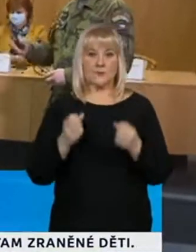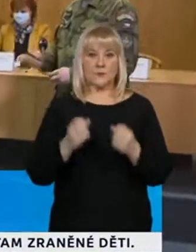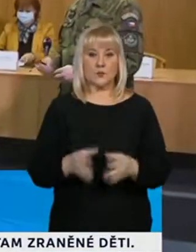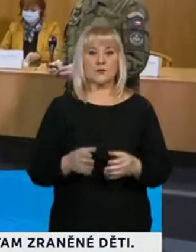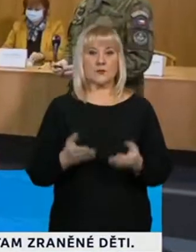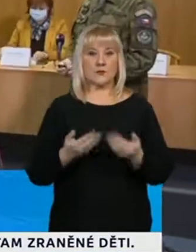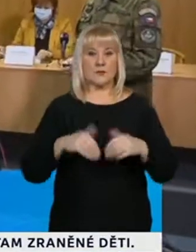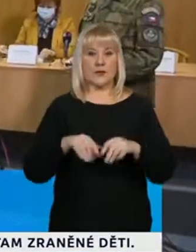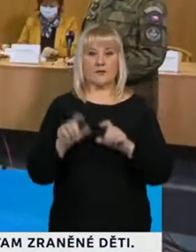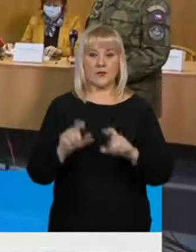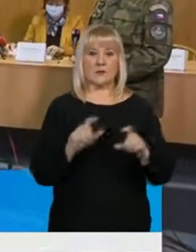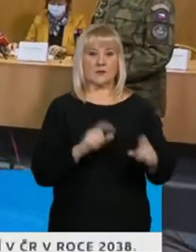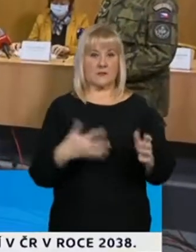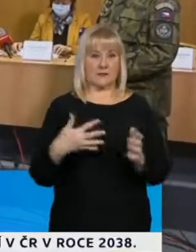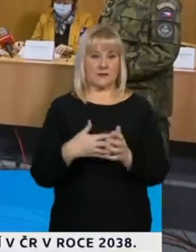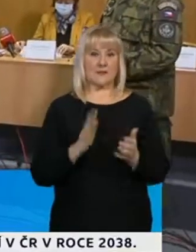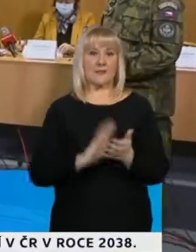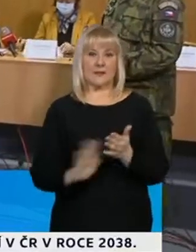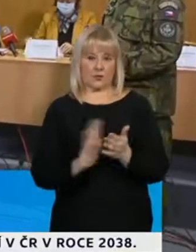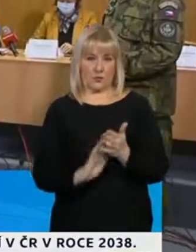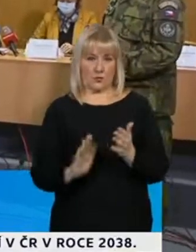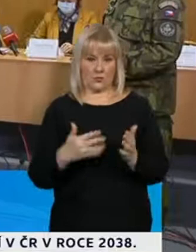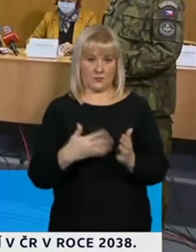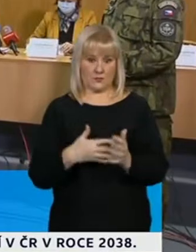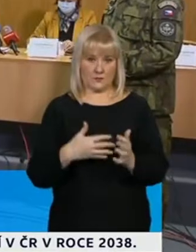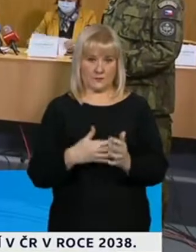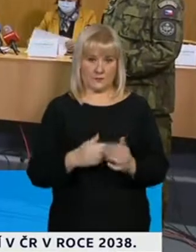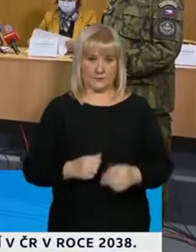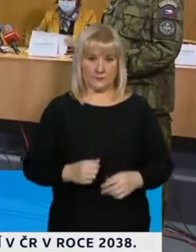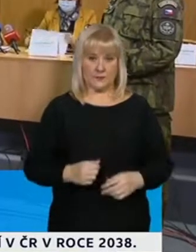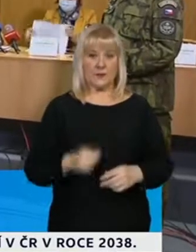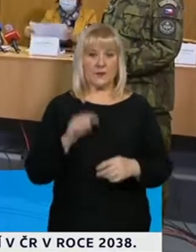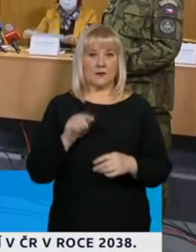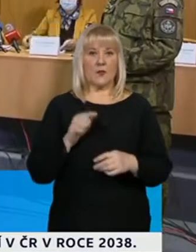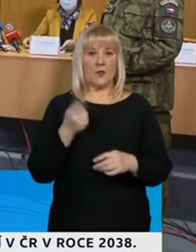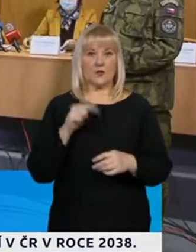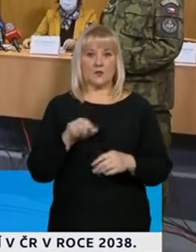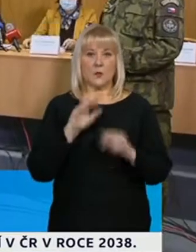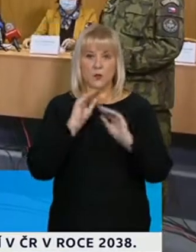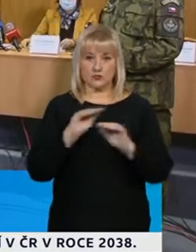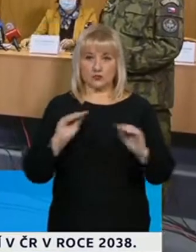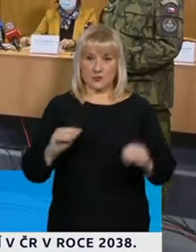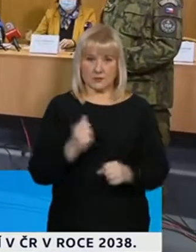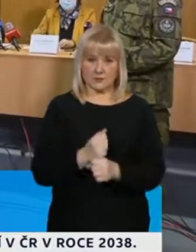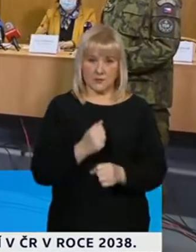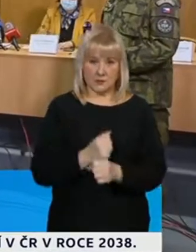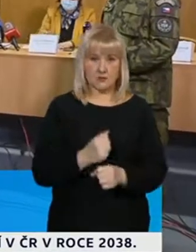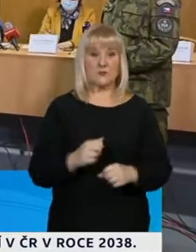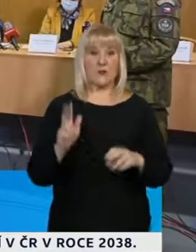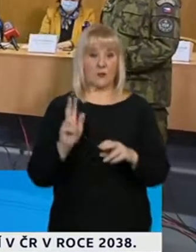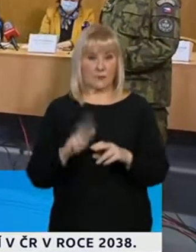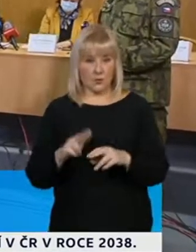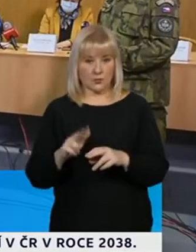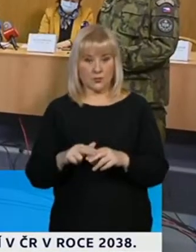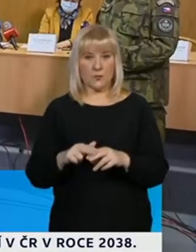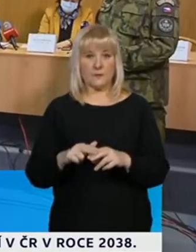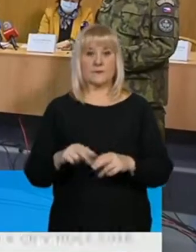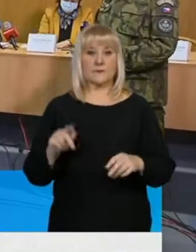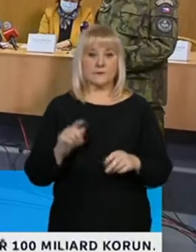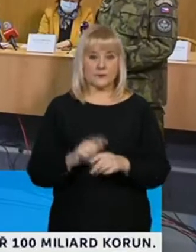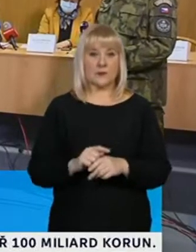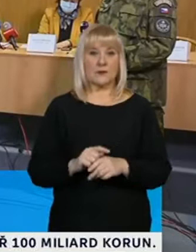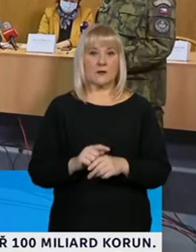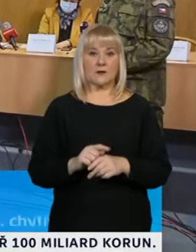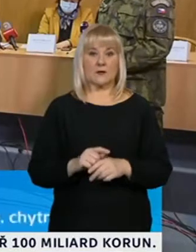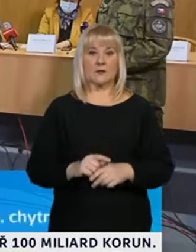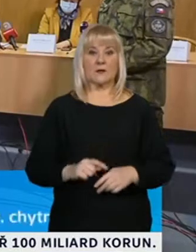preventivního testování antigenními testy v prvé řadě u pedagogických pracovníků a následně samozřejmě přejítí do